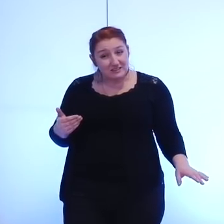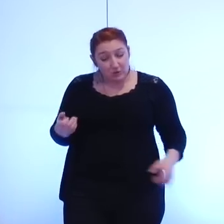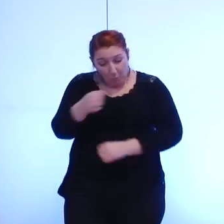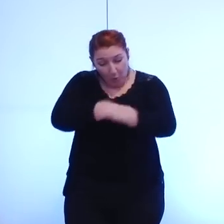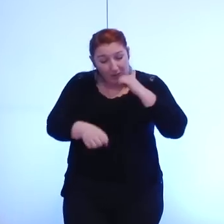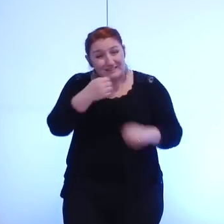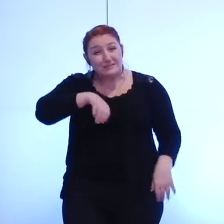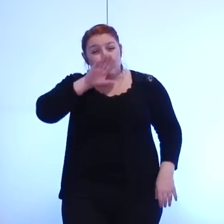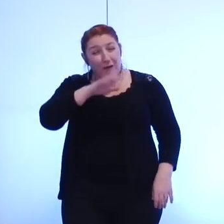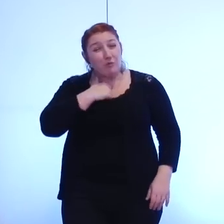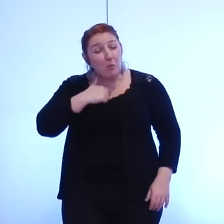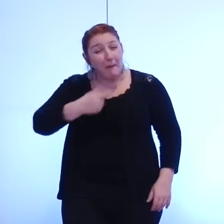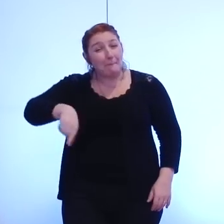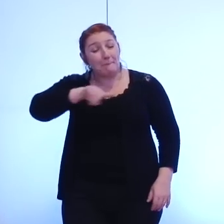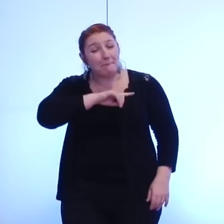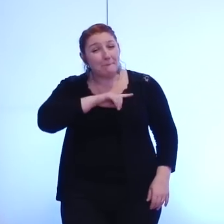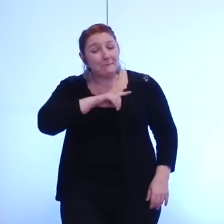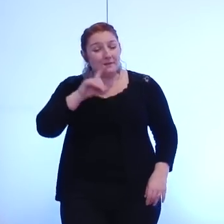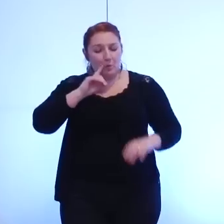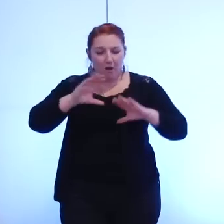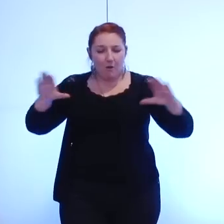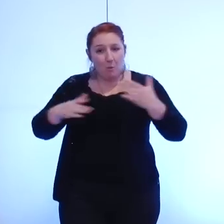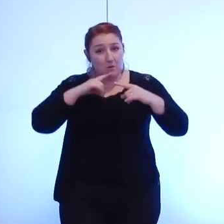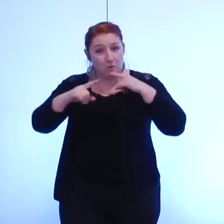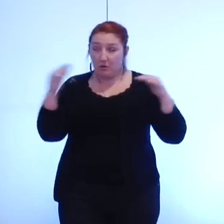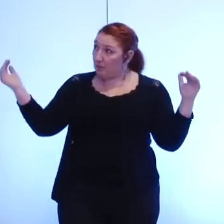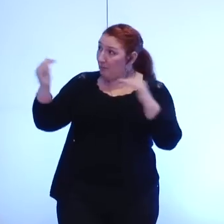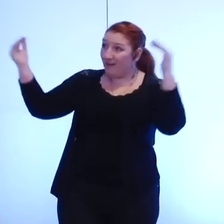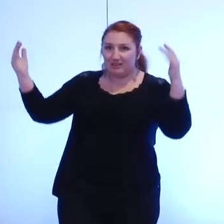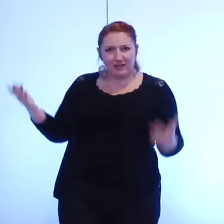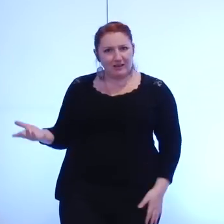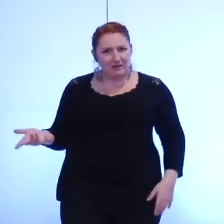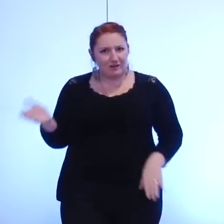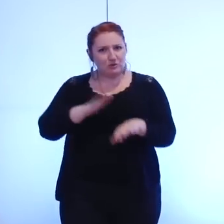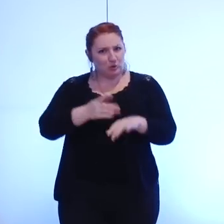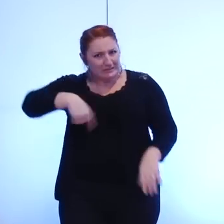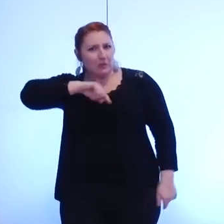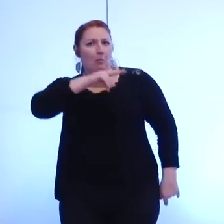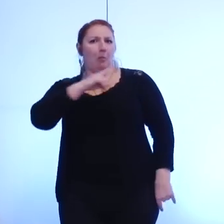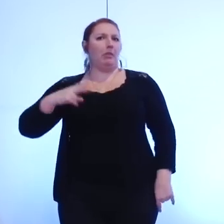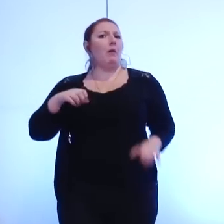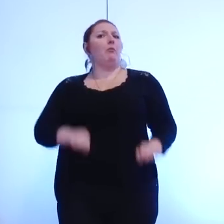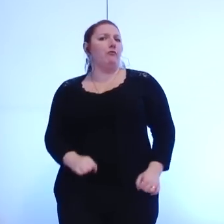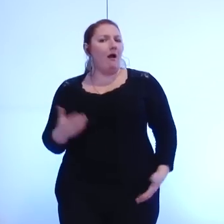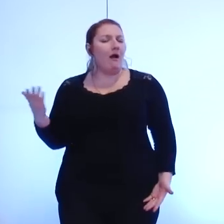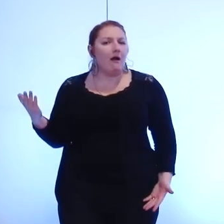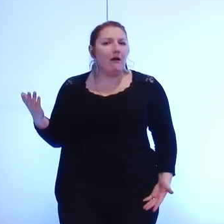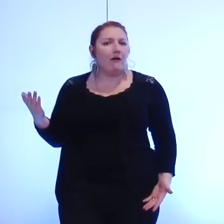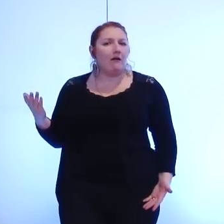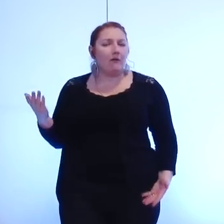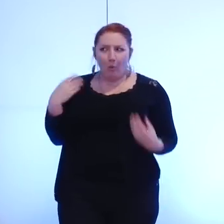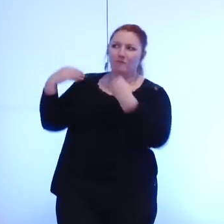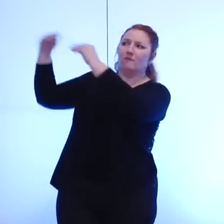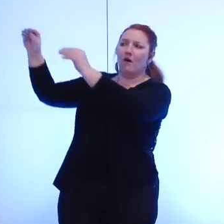puisque ce groupement de commandes nous serons à parité avec la métro alors que c'est nous qui vendons